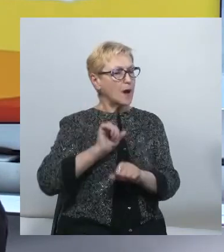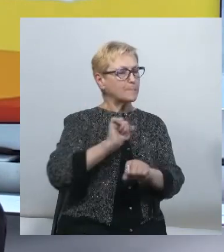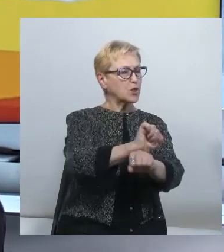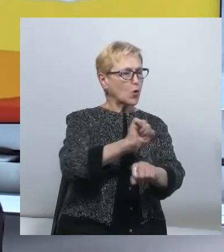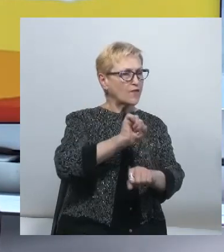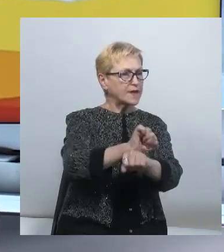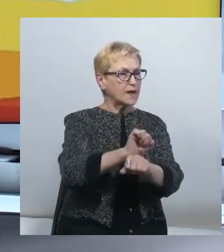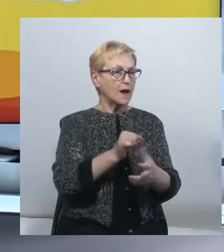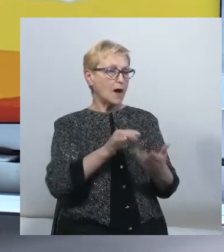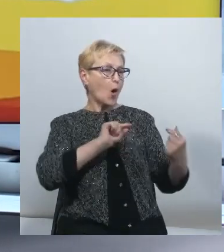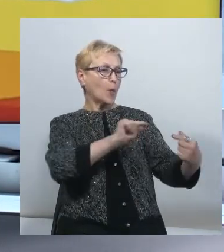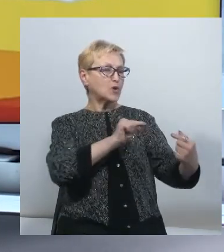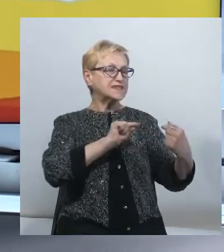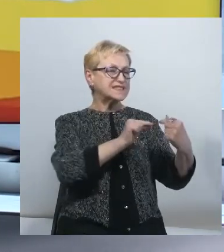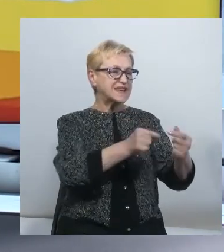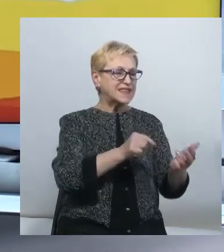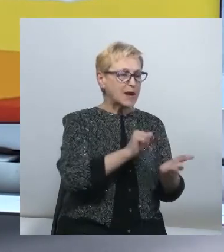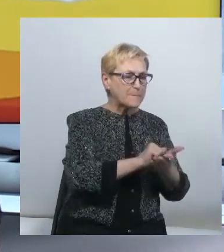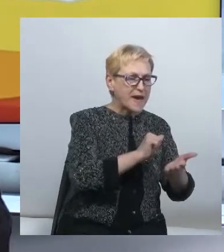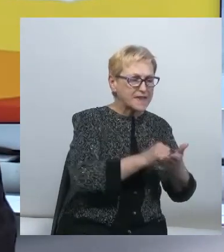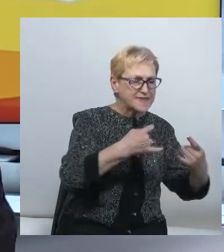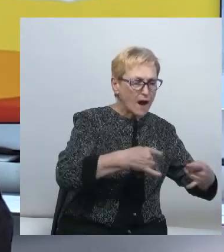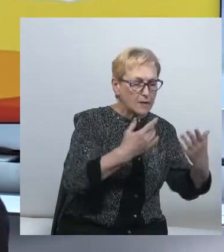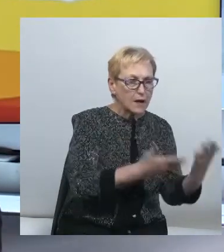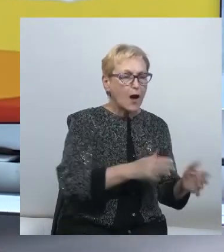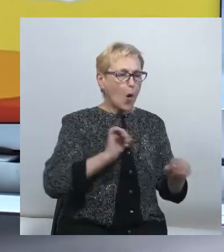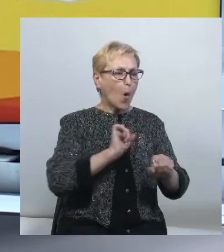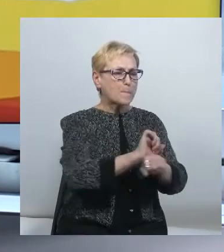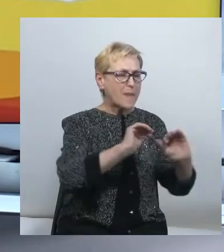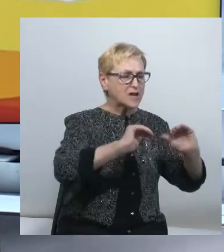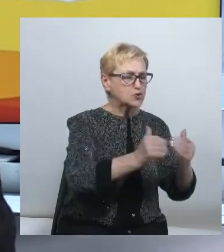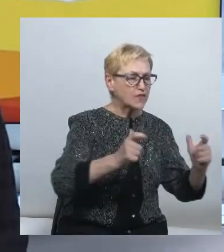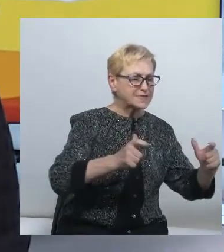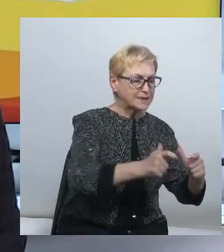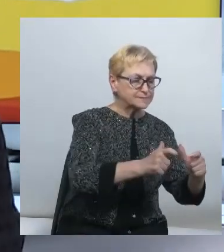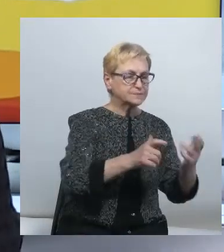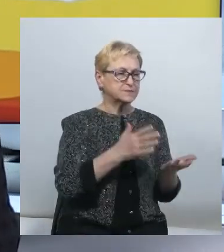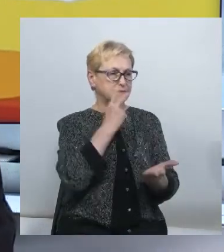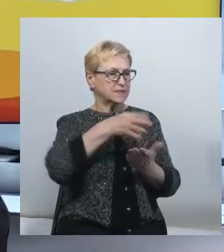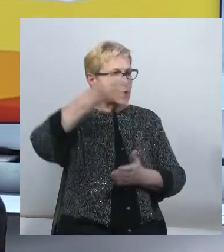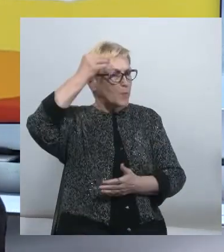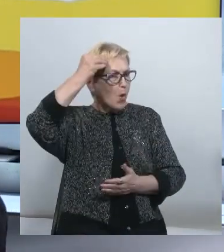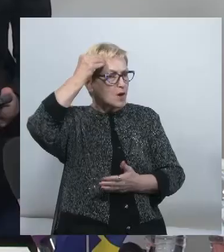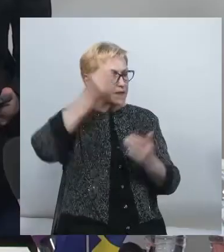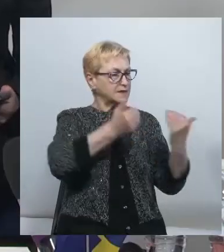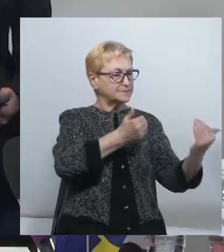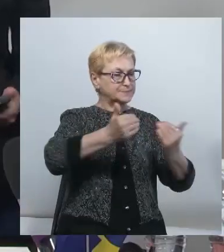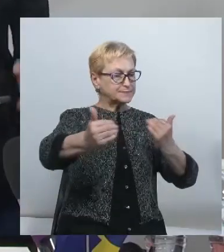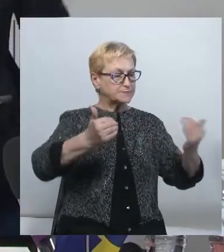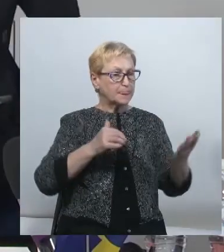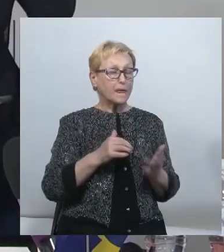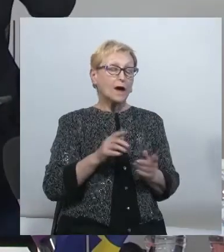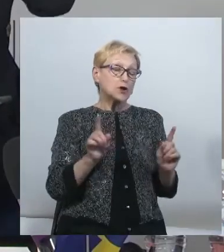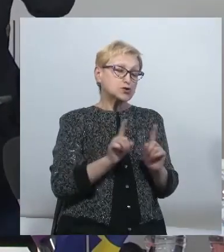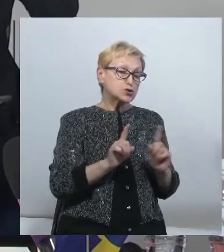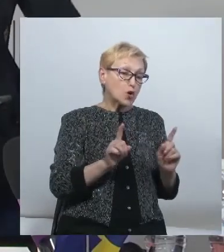опозиційних медіа, для того, щоб закривати, скажімо, і обмежувати свободу вираження поглядів. Чи так це, чи ні? Ну, для того,